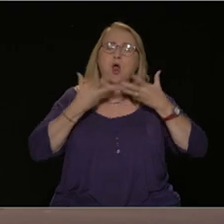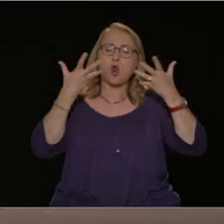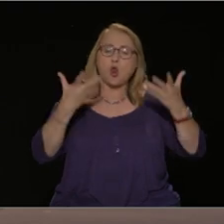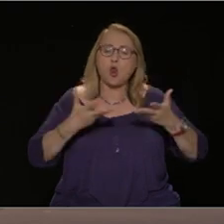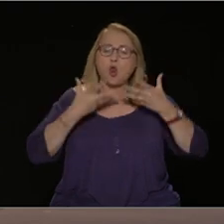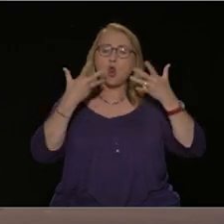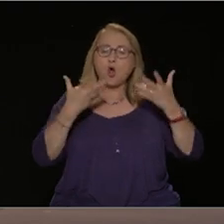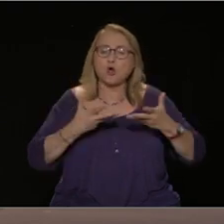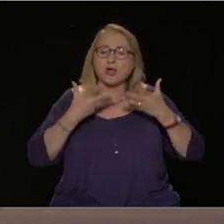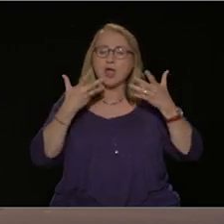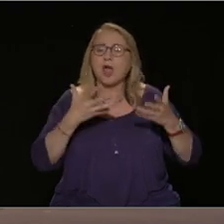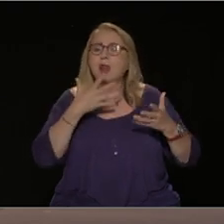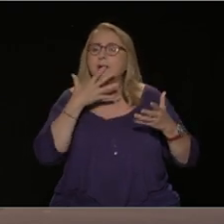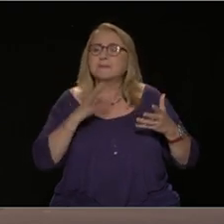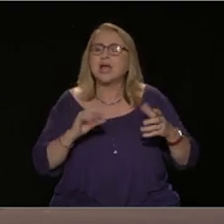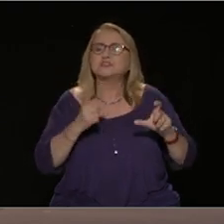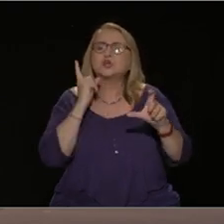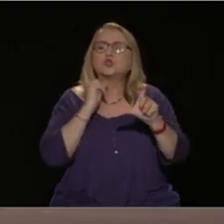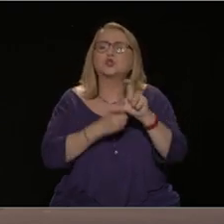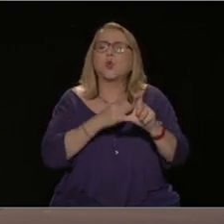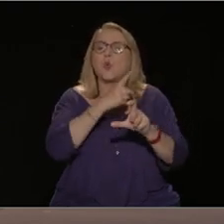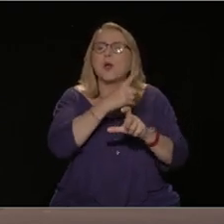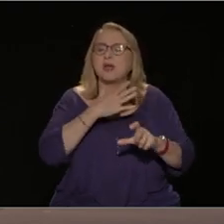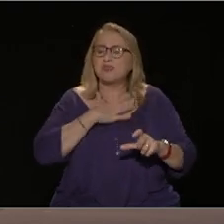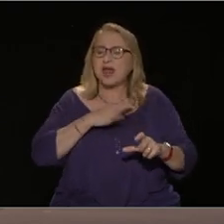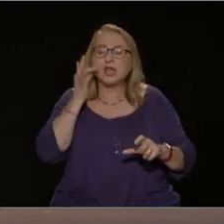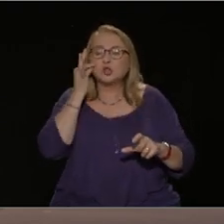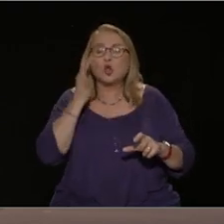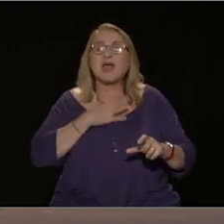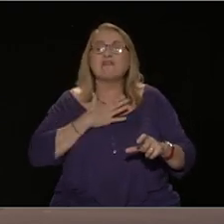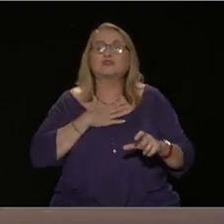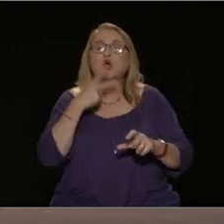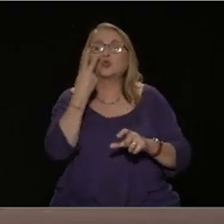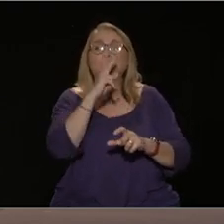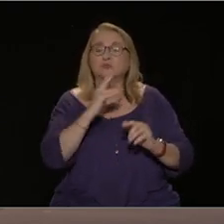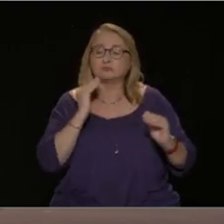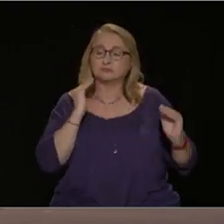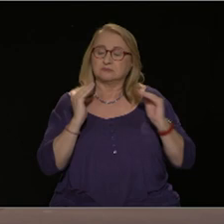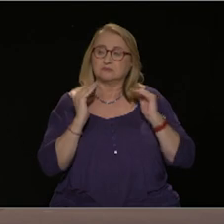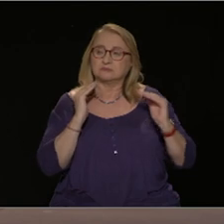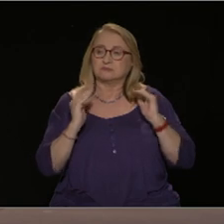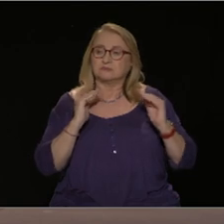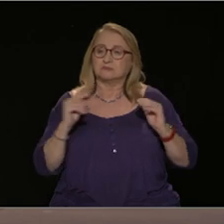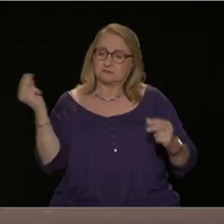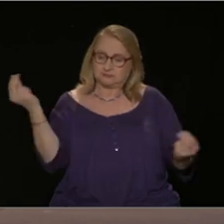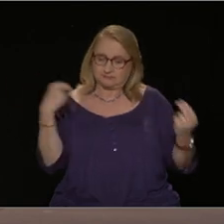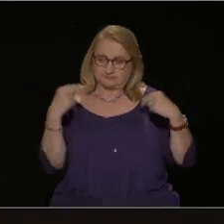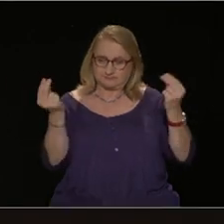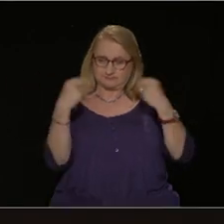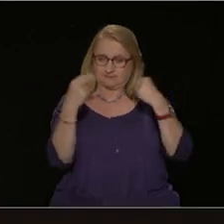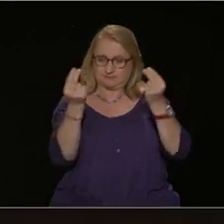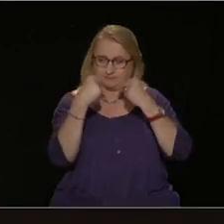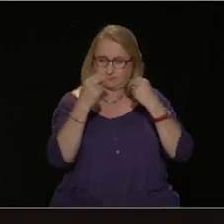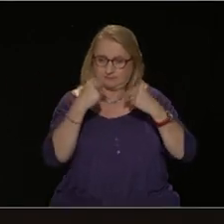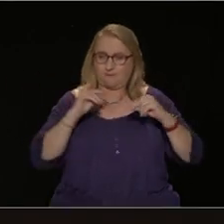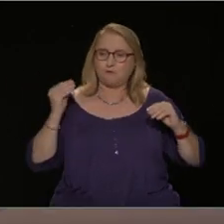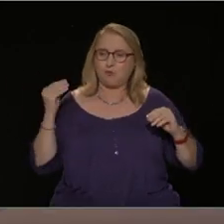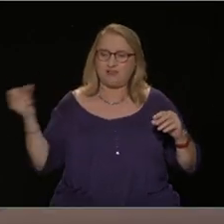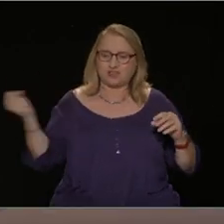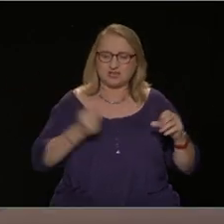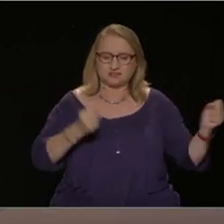δική του κοινοβουλευτική ενίσχυση και αυτό το κάνει μάλιστα και σε βάρος των αγώνων όπου έχει μία αδιέξοδη